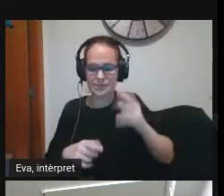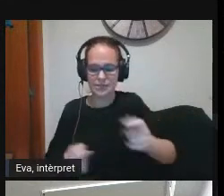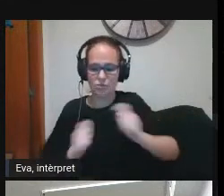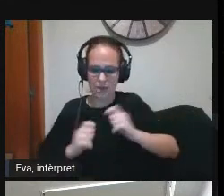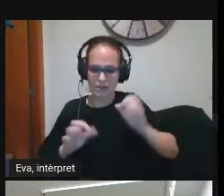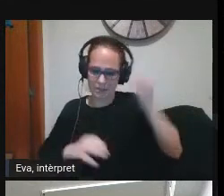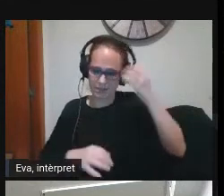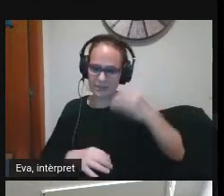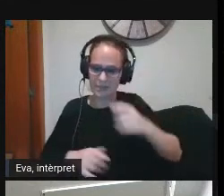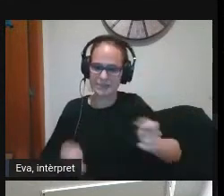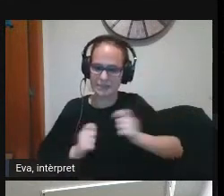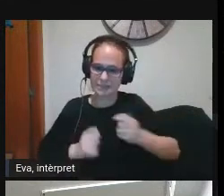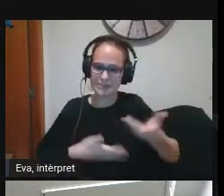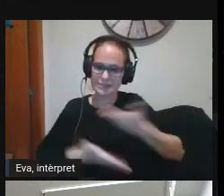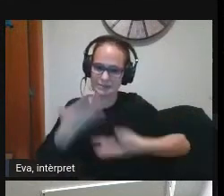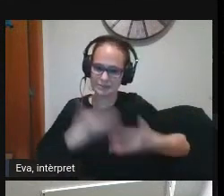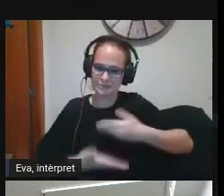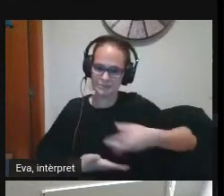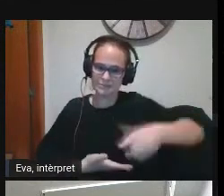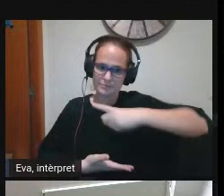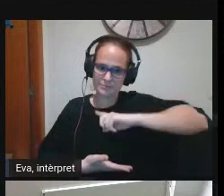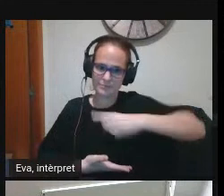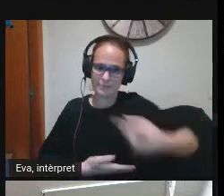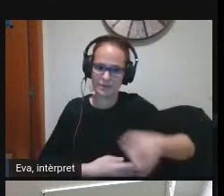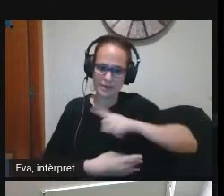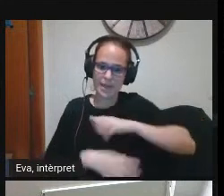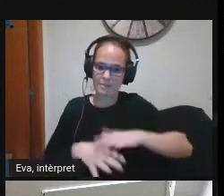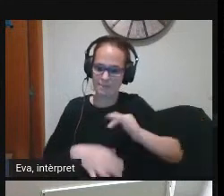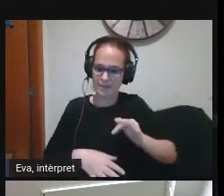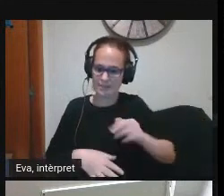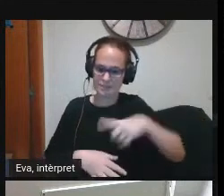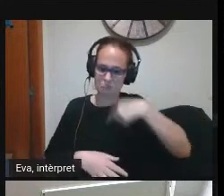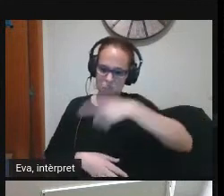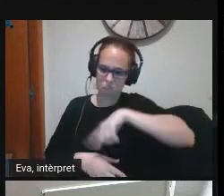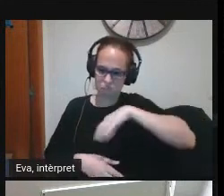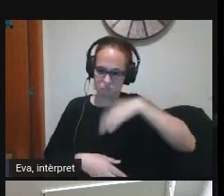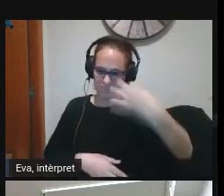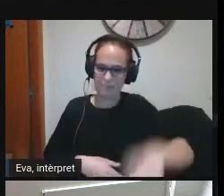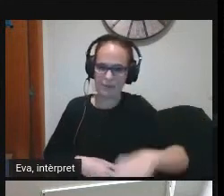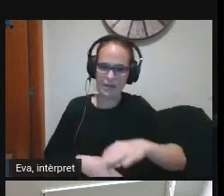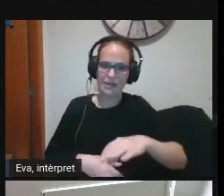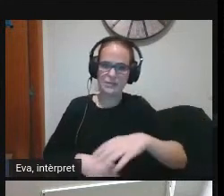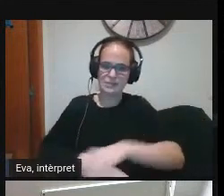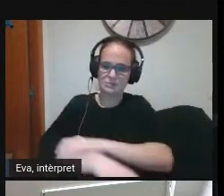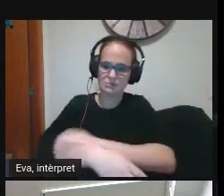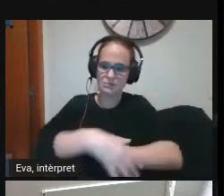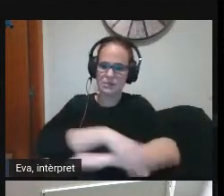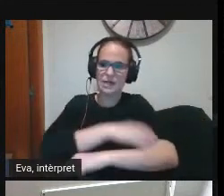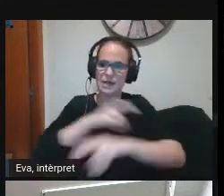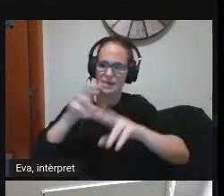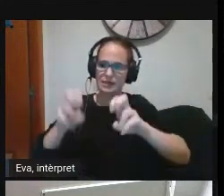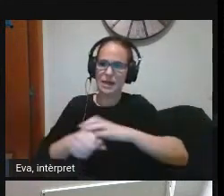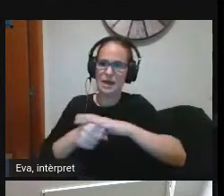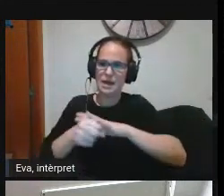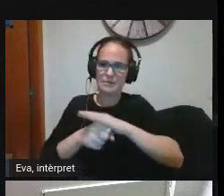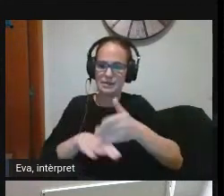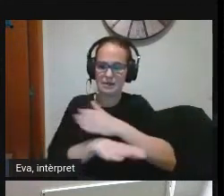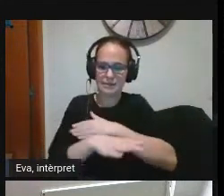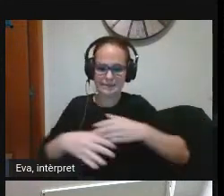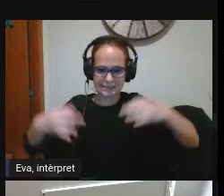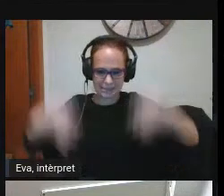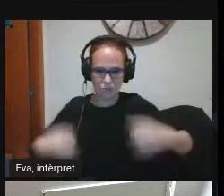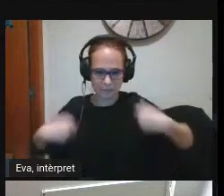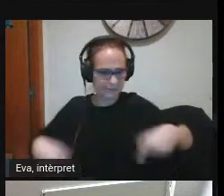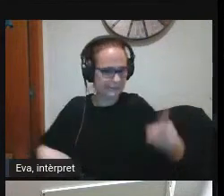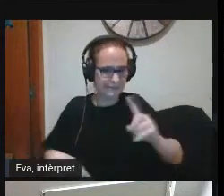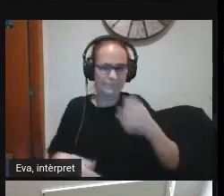aprenentatges entre nosaltres i d'atrevir-nos a dur a terme àmbits en els que nosaltres abans no ens sentíem segurs